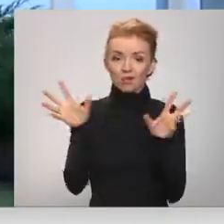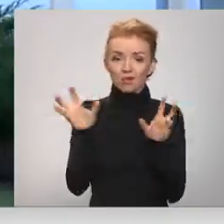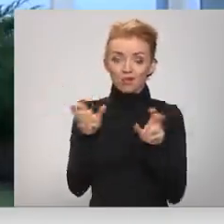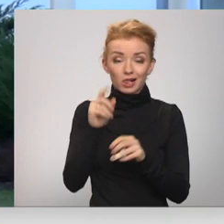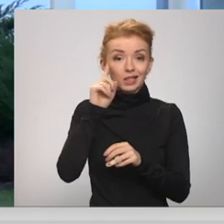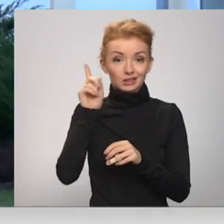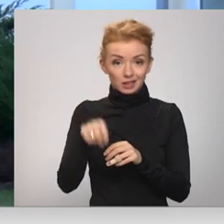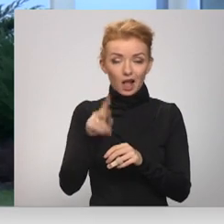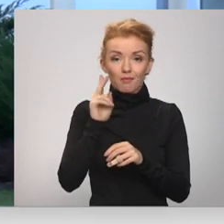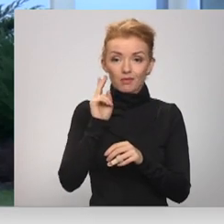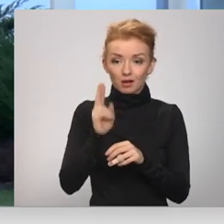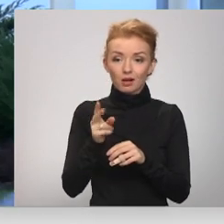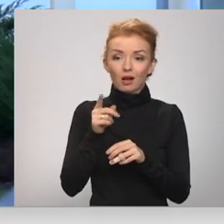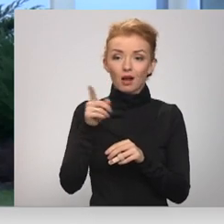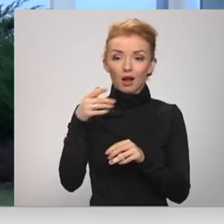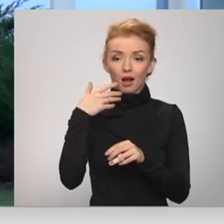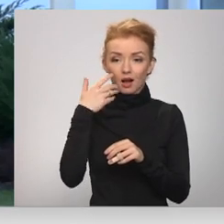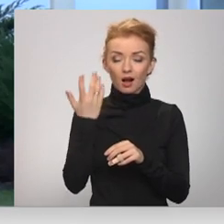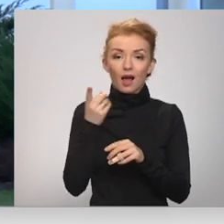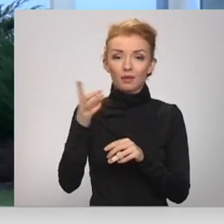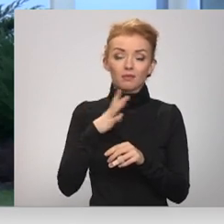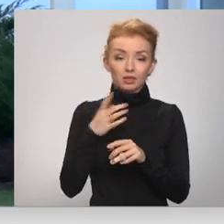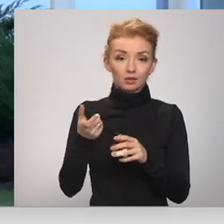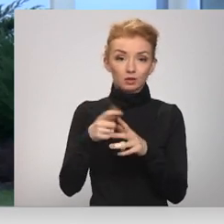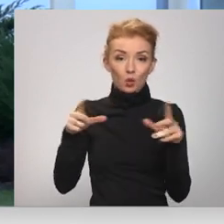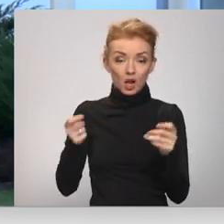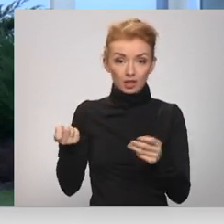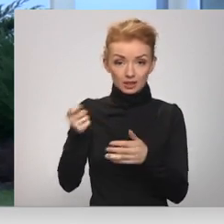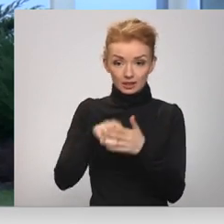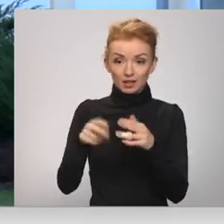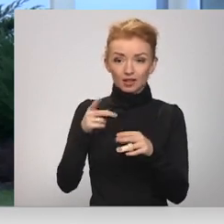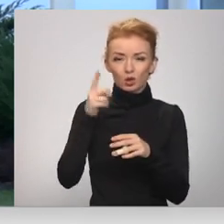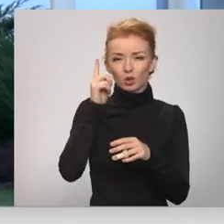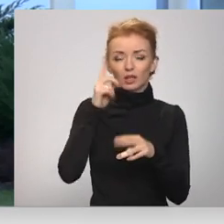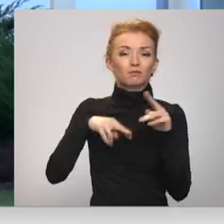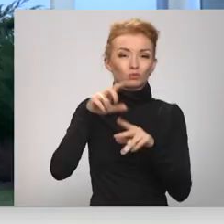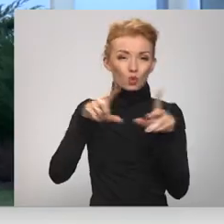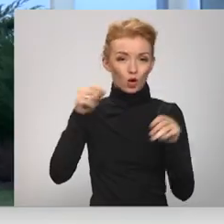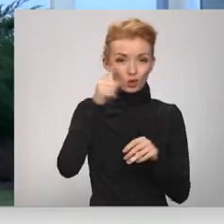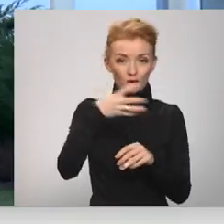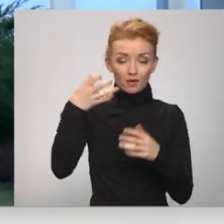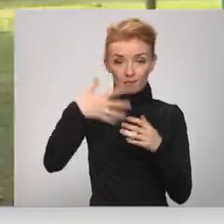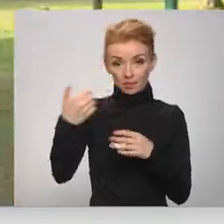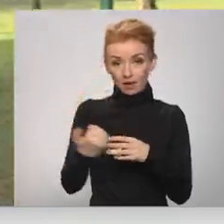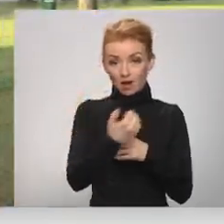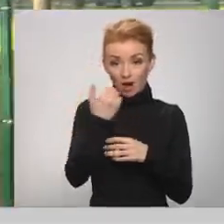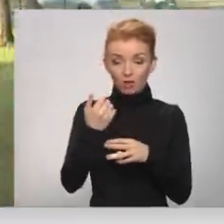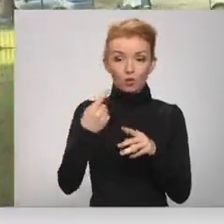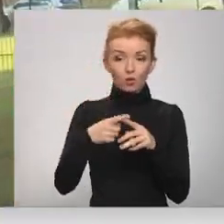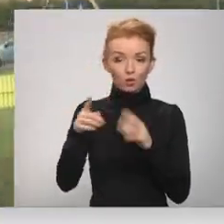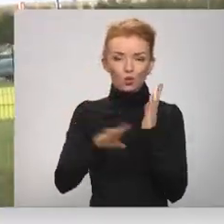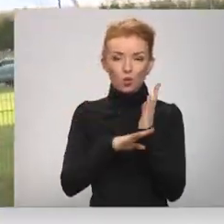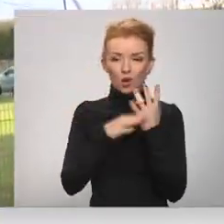zināms tas, ka jūs ir stodietis, tad, kad ir stokta ceļta škola, tad, jo tas ir 50. gadus, tas nozīmēja, agļis ir 70 gadus veces. Koks ir